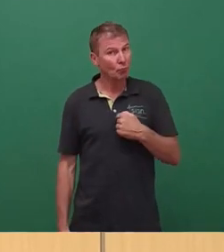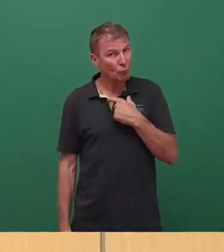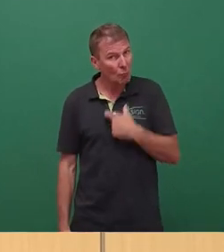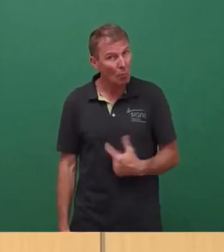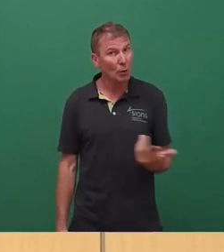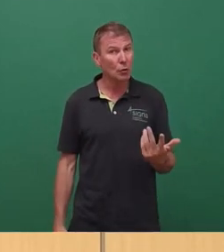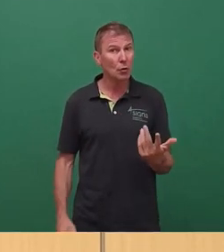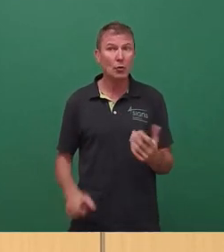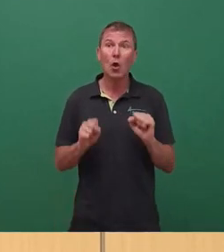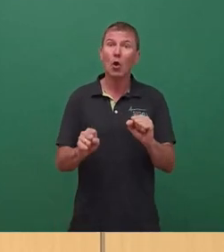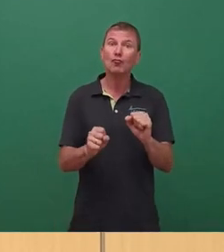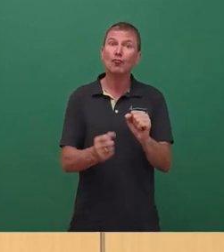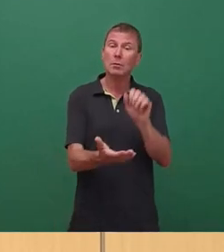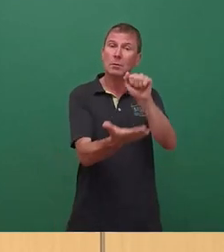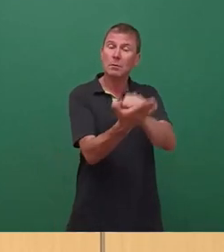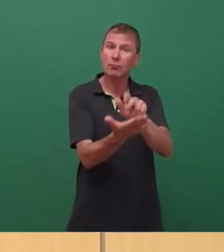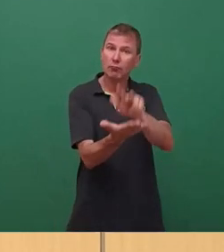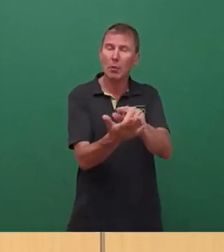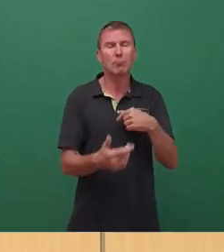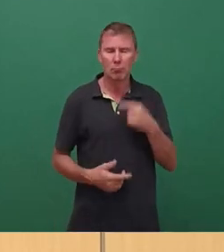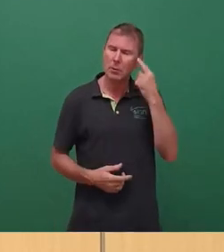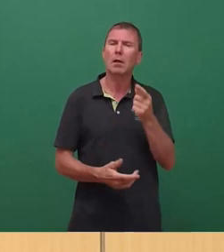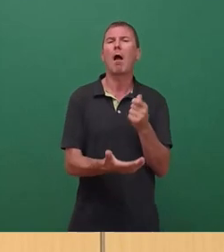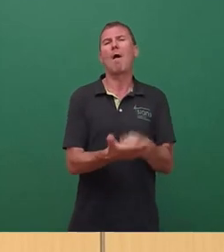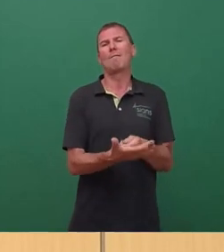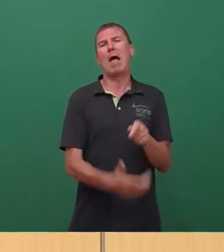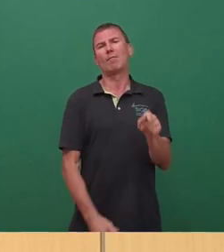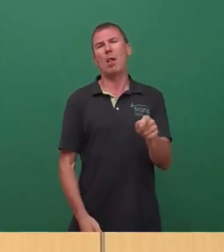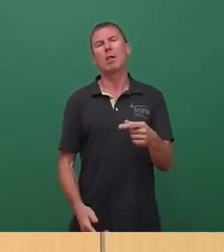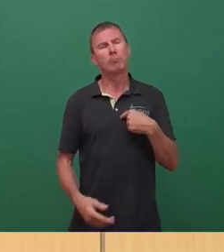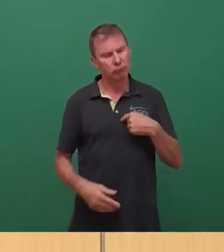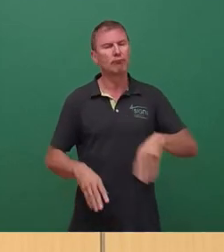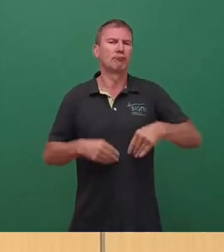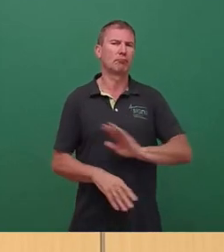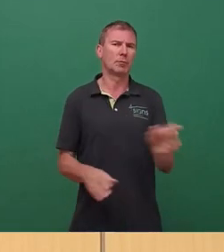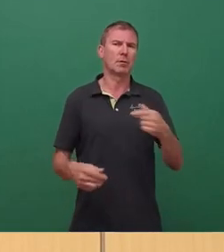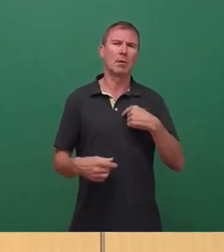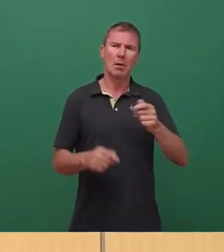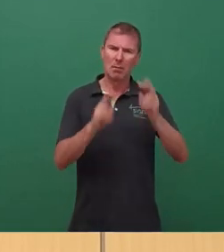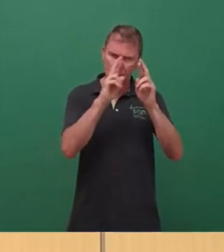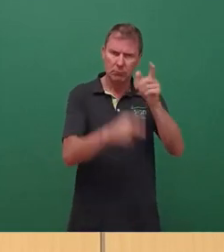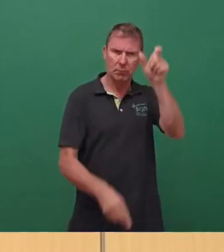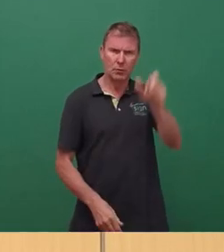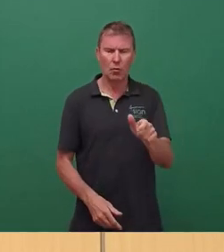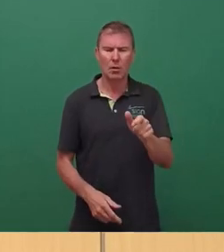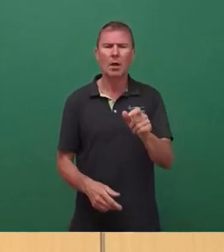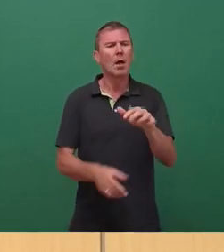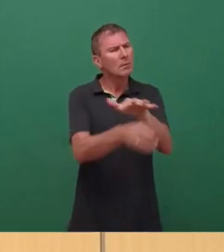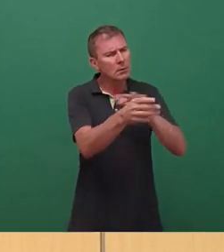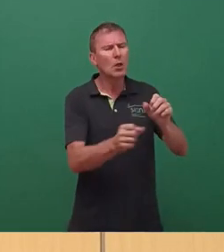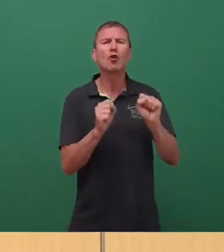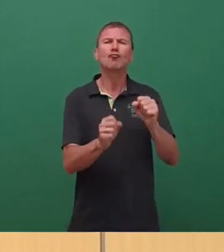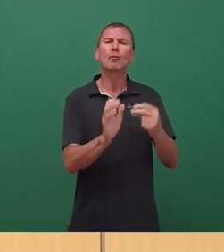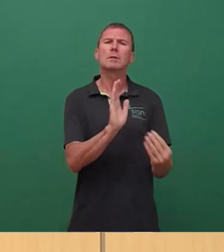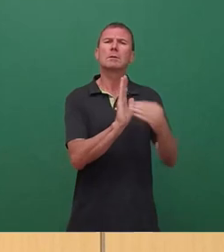Unterschutzstellung, denn ich glaube, sie ist es wert. Diese Städtebaulichfigur ist es wert, unter Schutz gestellt zu werden und ich sage auch, das hätte man